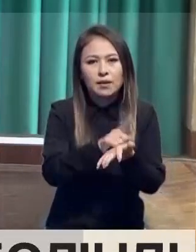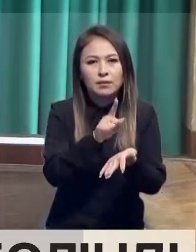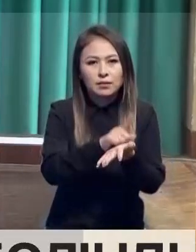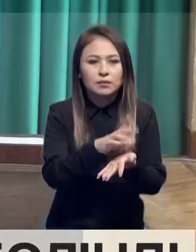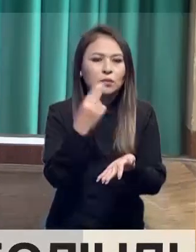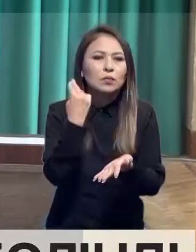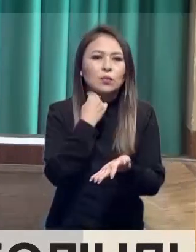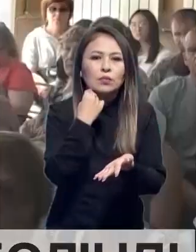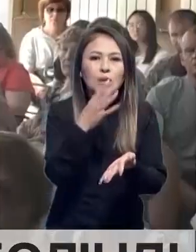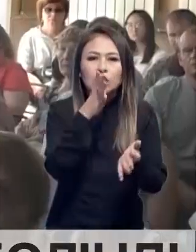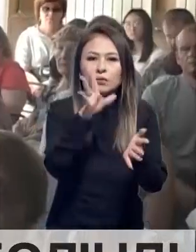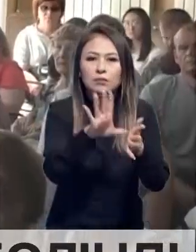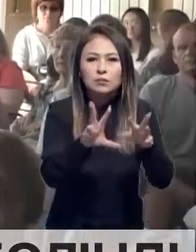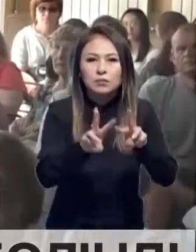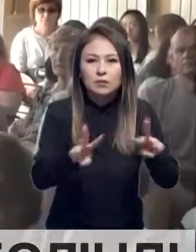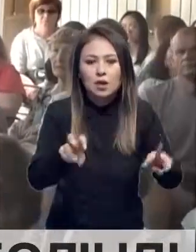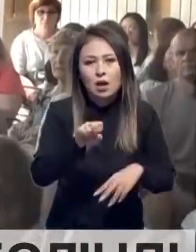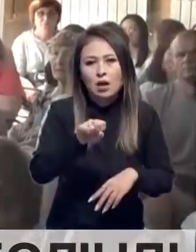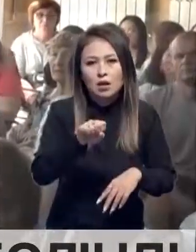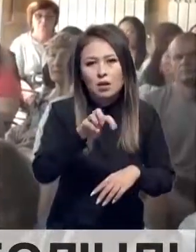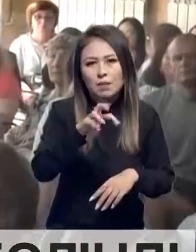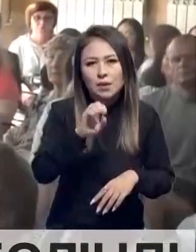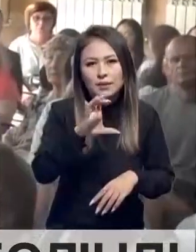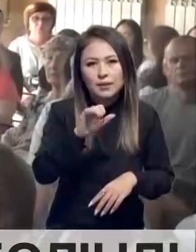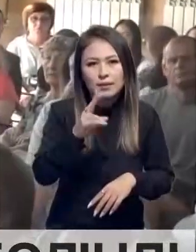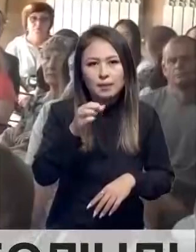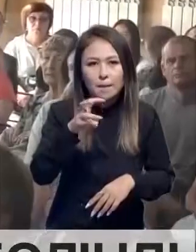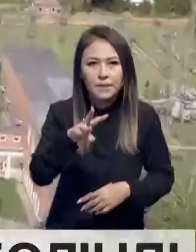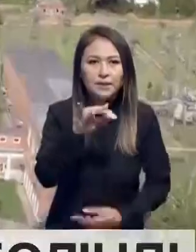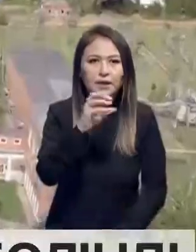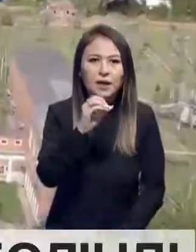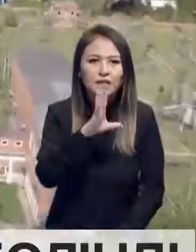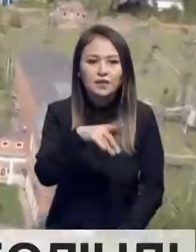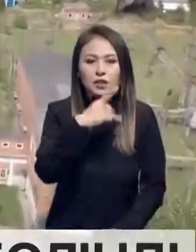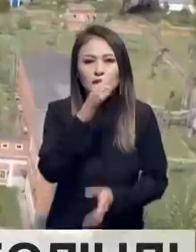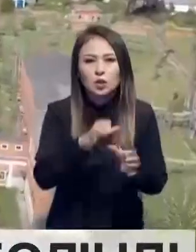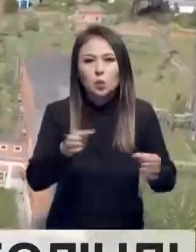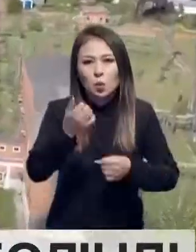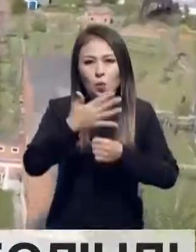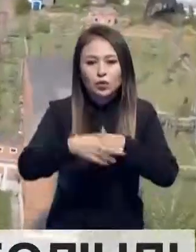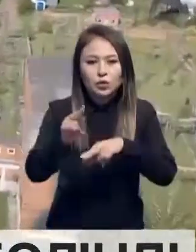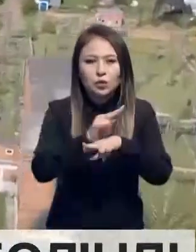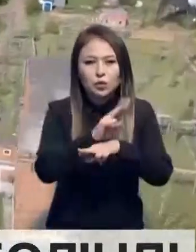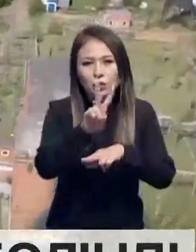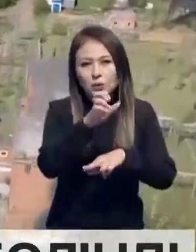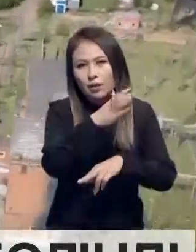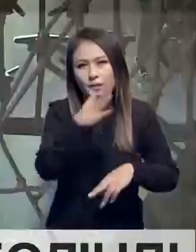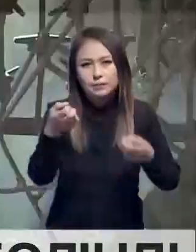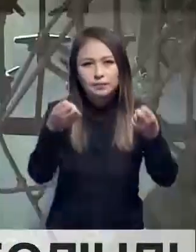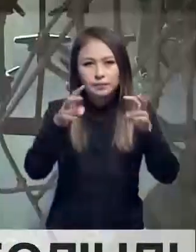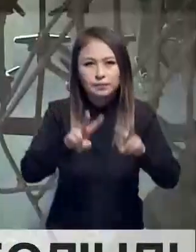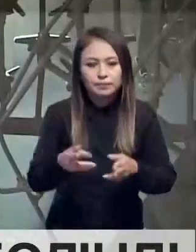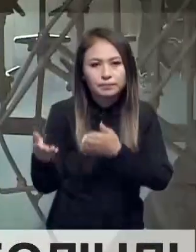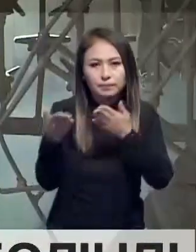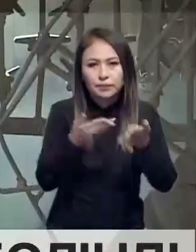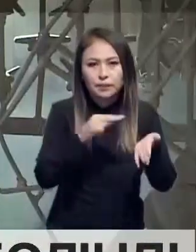мен сал қарызын өтекен. Энергетика министрі Алмас Адам Сәтхалиевтің айтуынша жылу орталығын жөндегі 200-ден аса маман